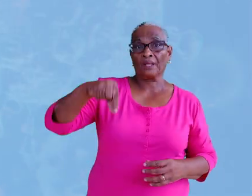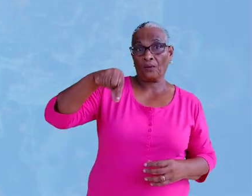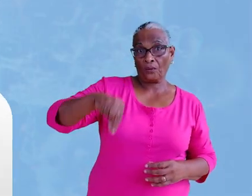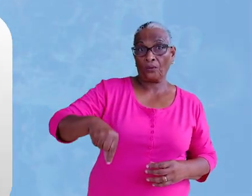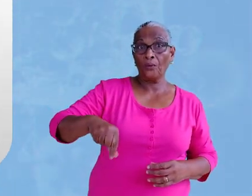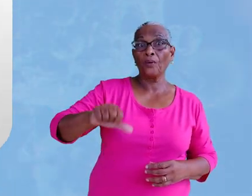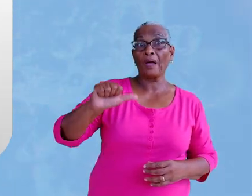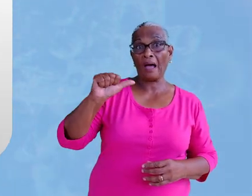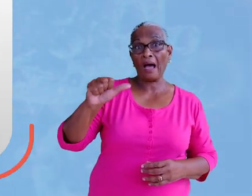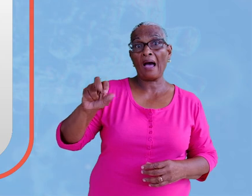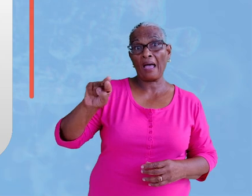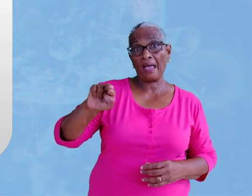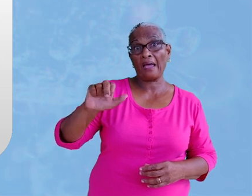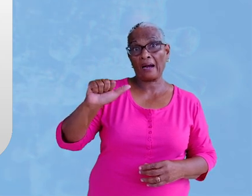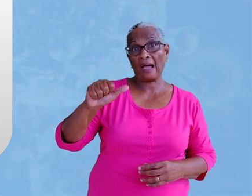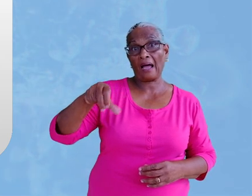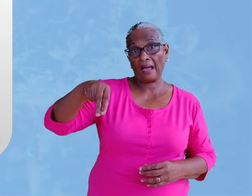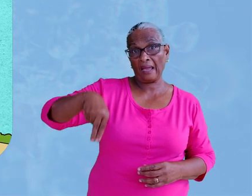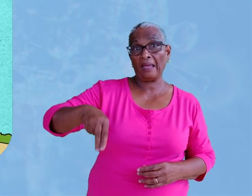Quarantaine